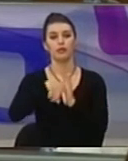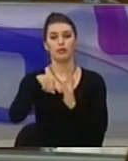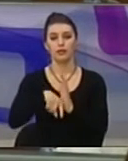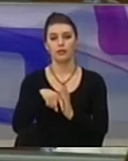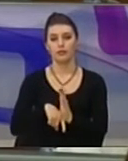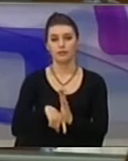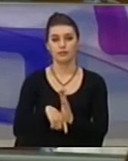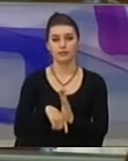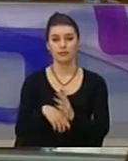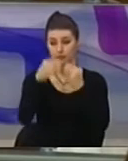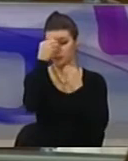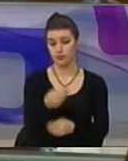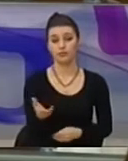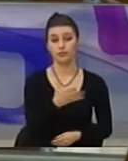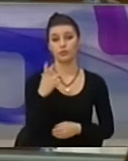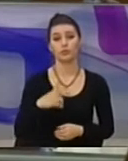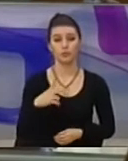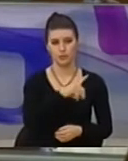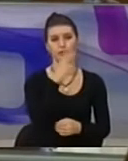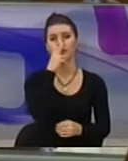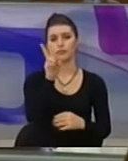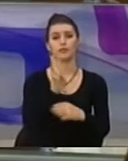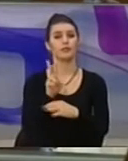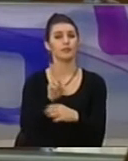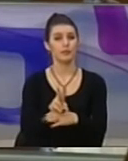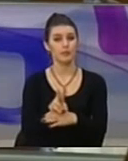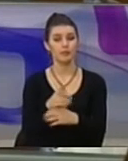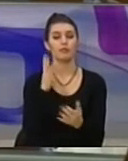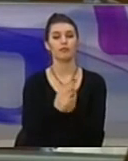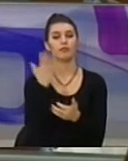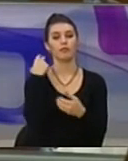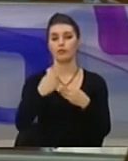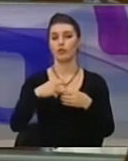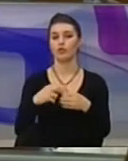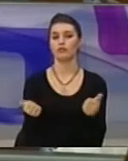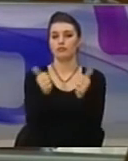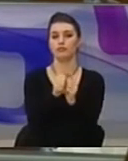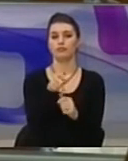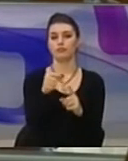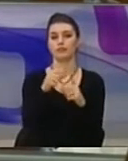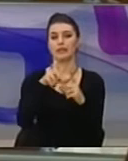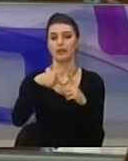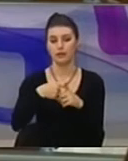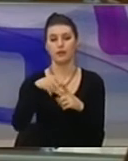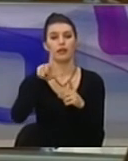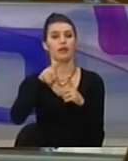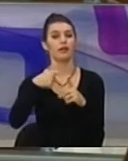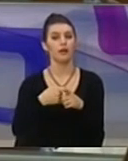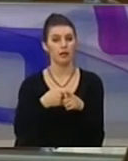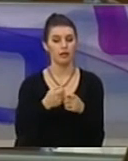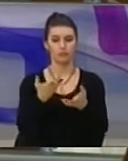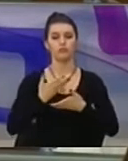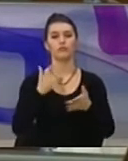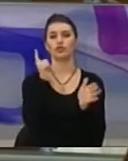Të ndëruar qytetar, jeni dëshmitar që me njerë paslidhe së koalicionit dhe dëshprimit të cilin e soli kjo koalicion LDK